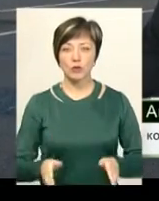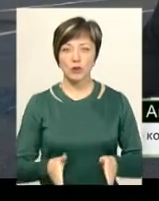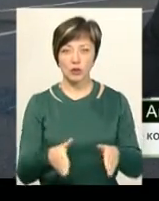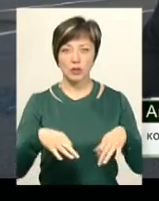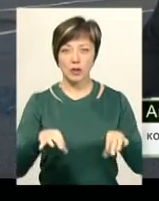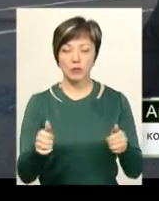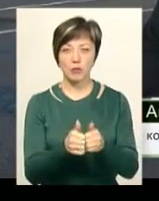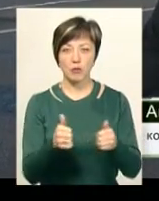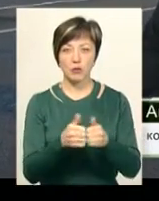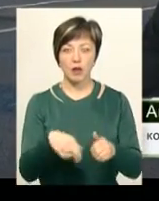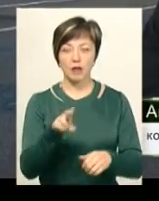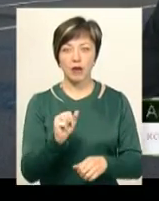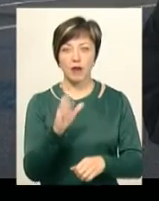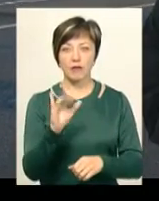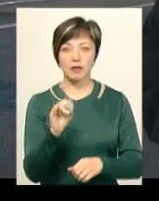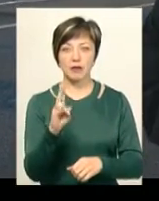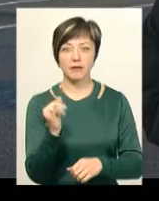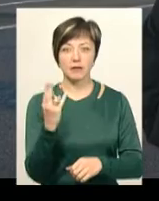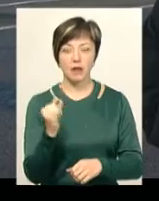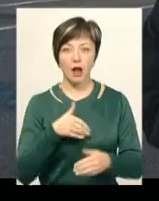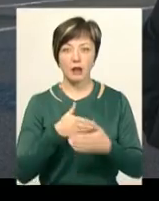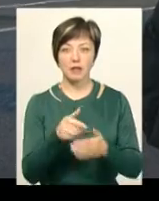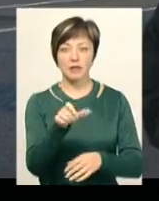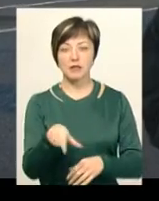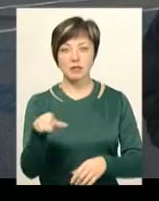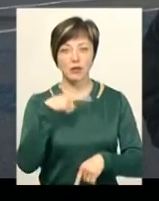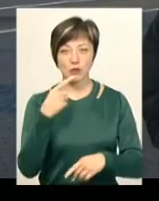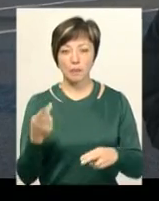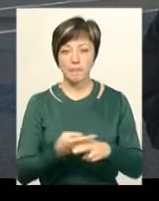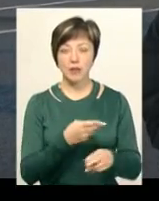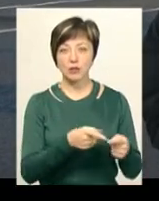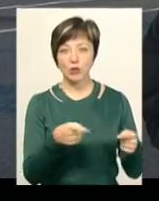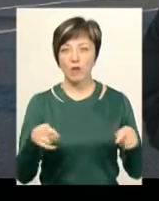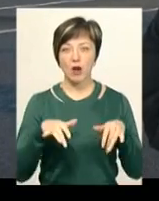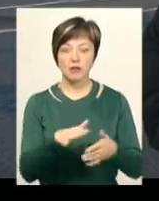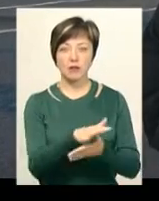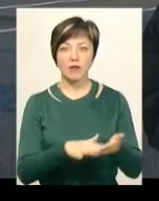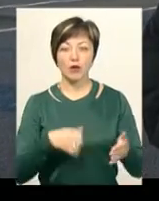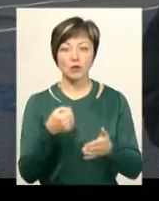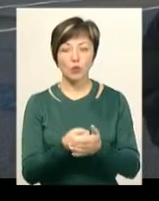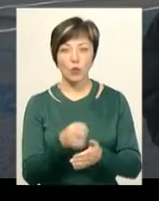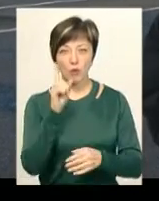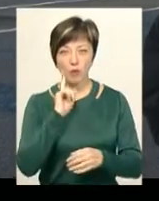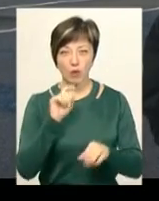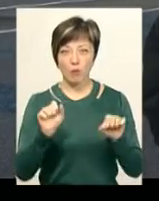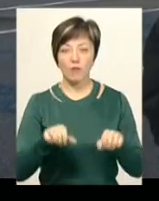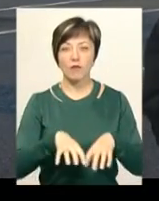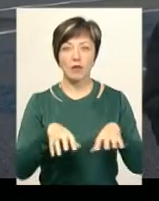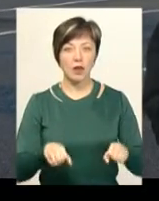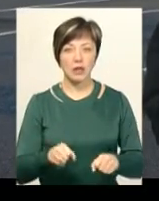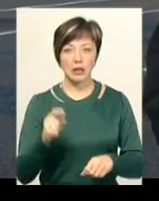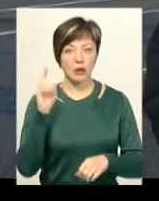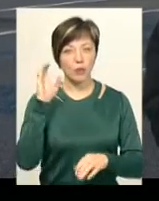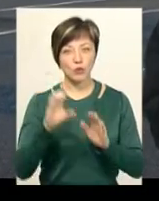транспорту поруч Давидковецького перехрестя. Активісти запевняють, безстрокова акція триватиме до того часу, поки можна влаці не